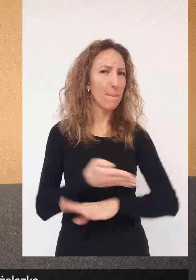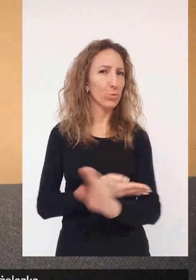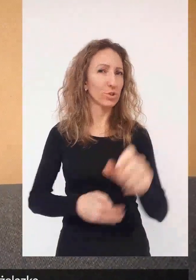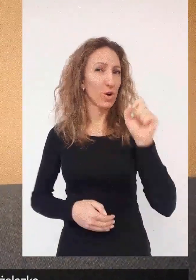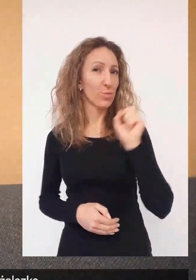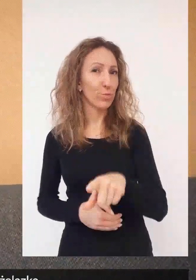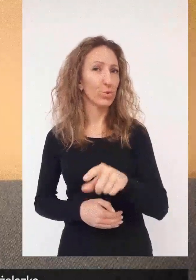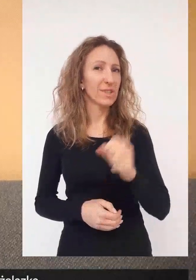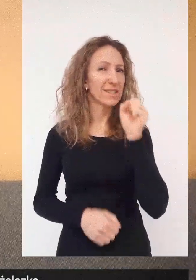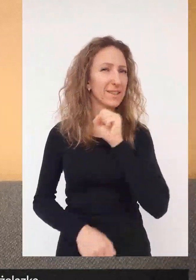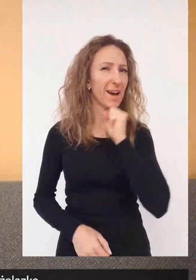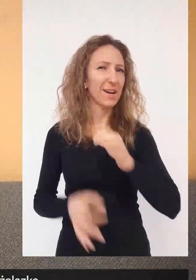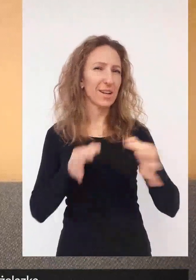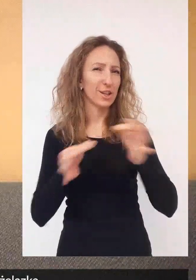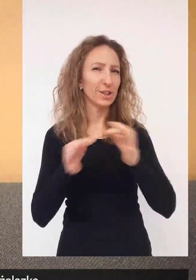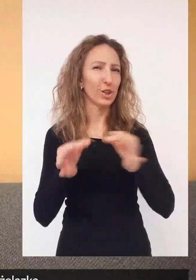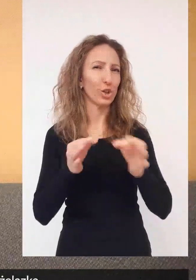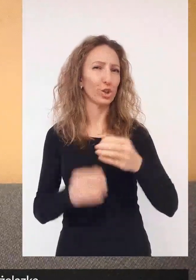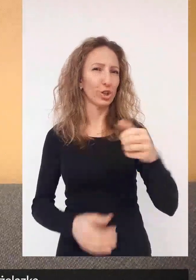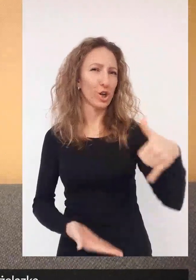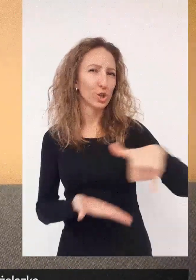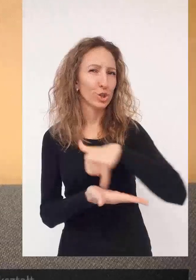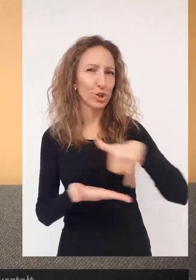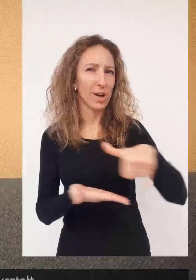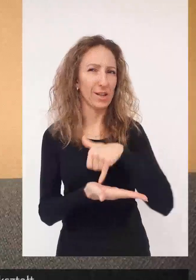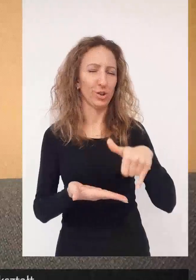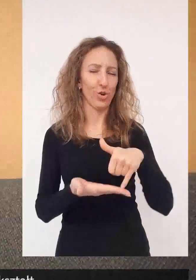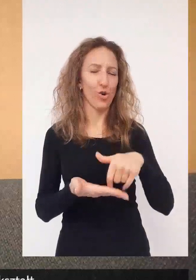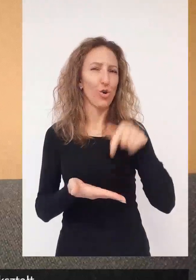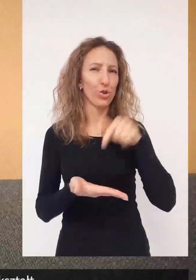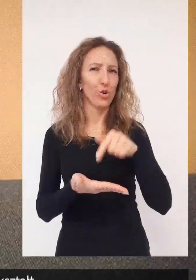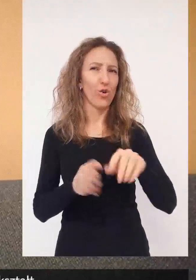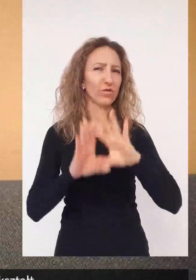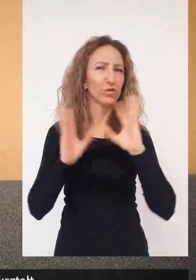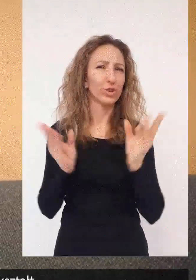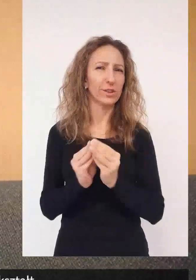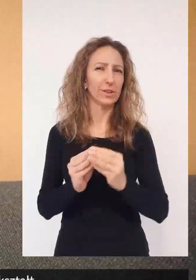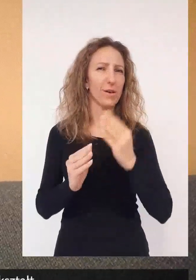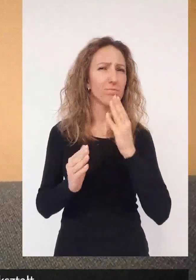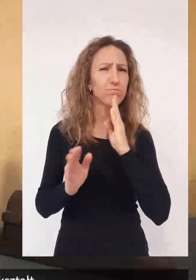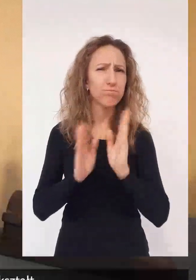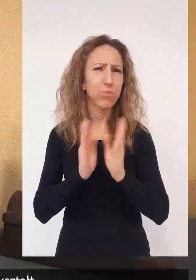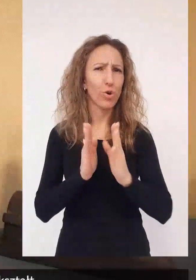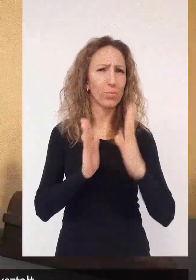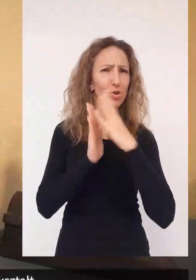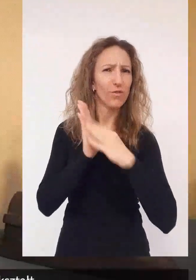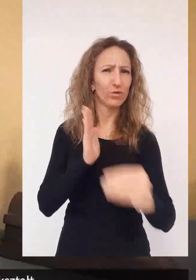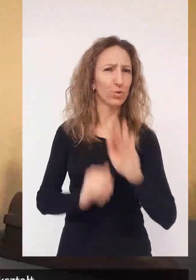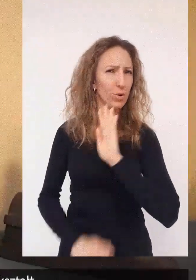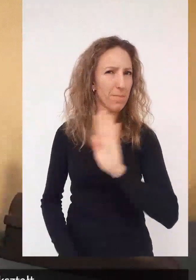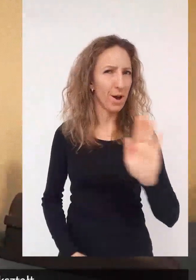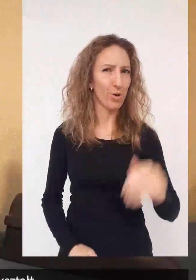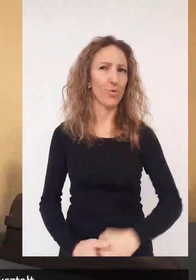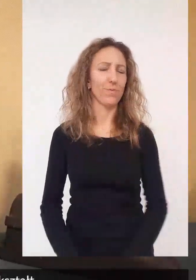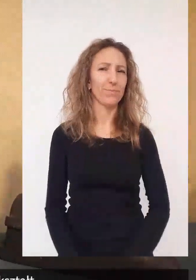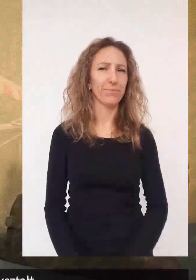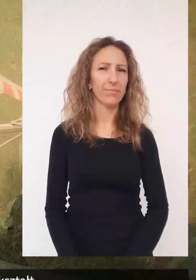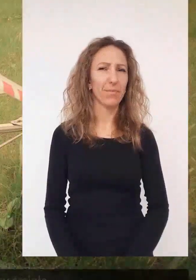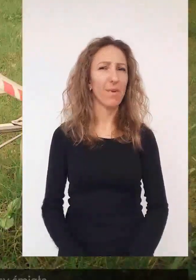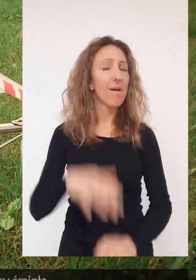zobaczysz stare, zabytkowe żelazka. Wszystkie one mają podobny do siebie kształt.